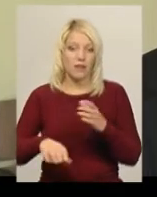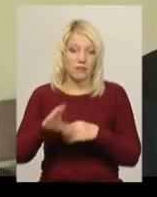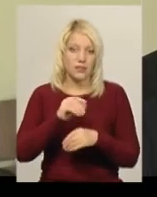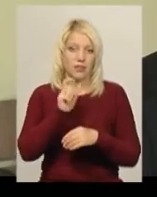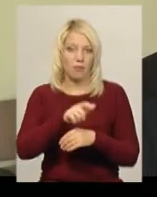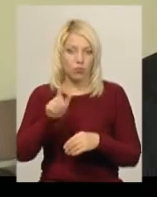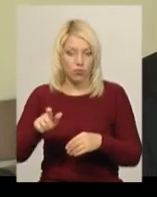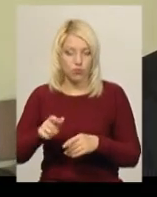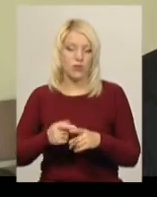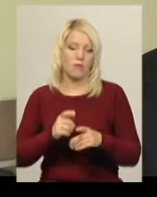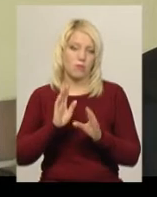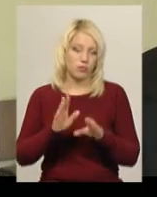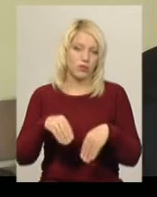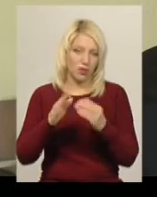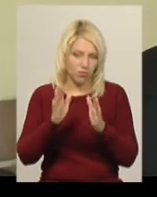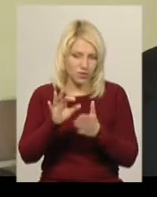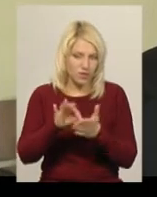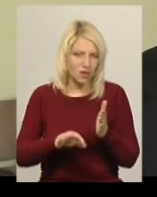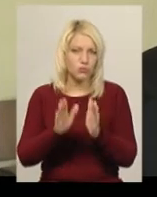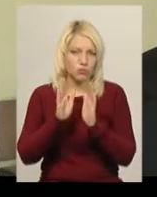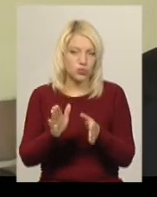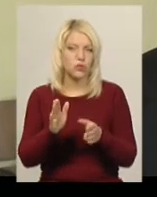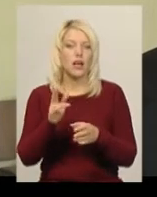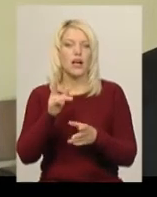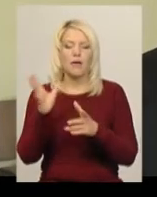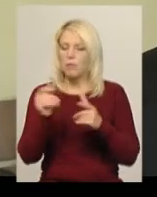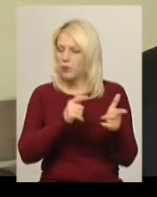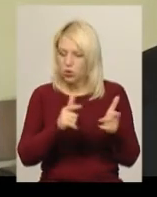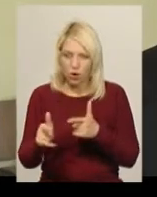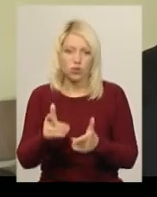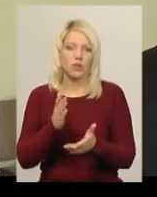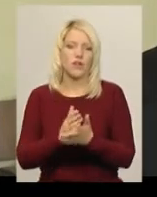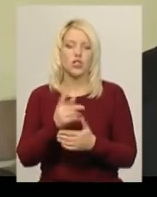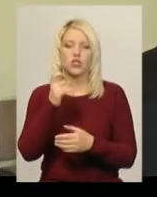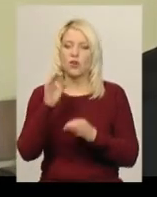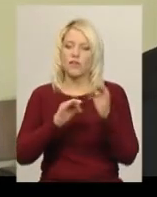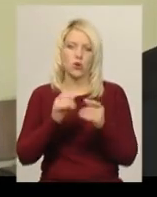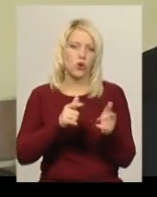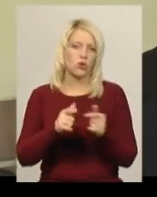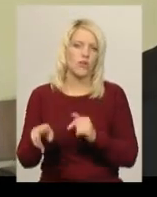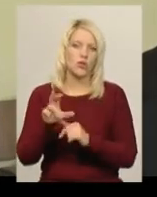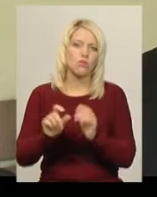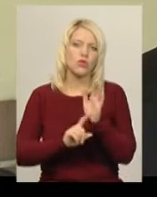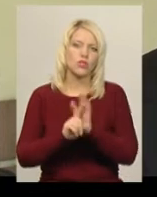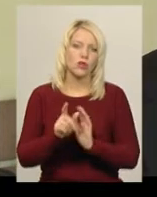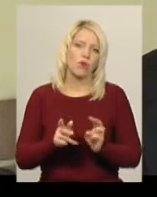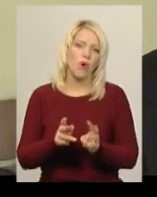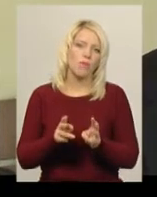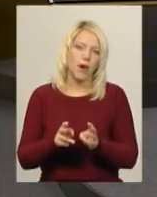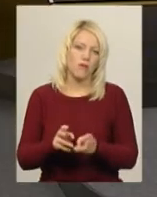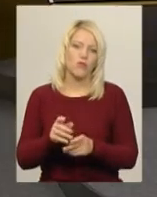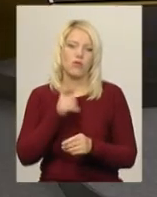опалення. І для цього в нас все зроблено, підготовлено місто 100% готове до початку опального сезону.